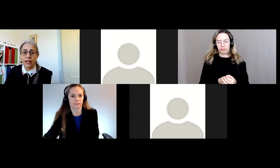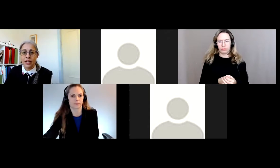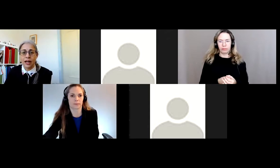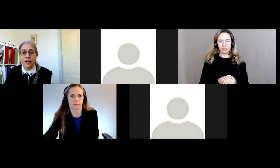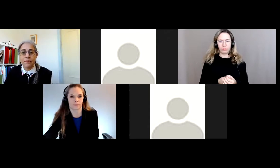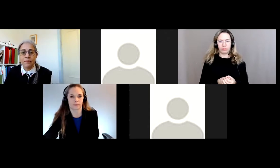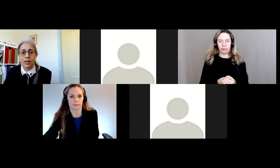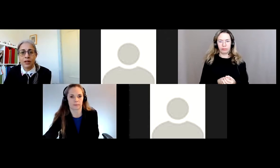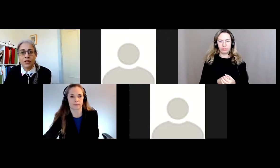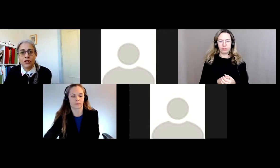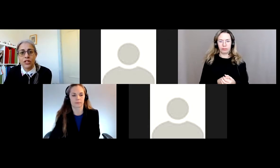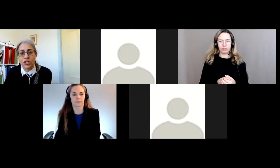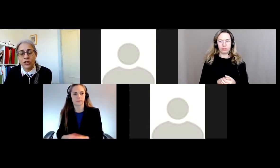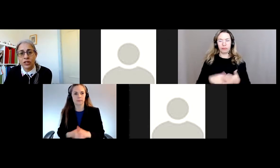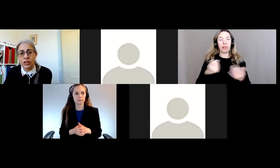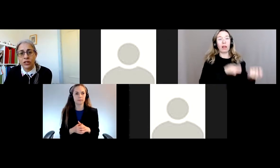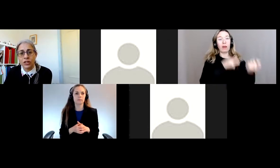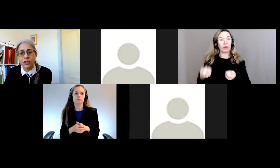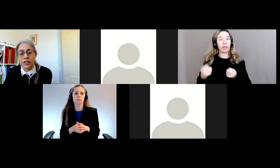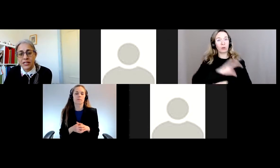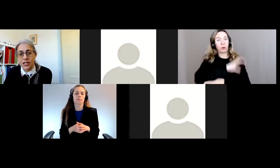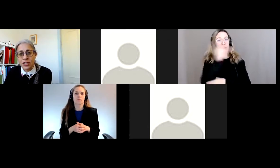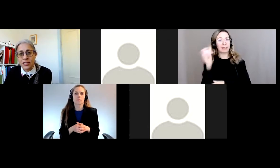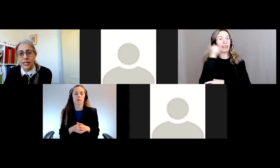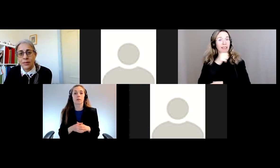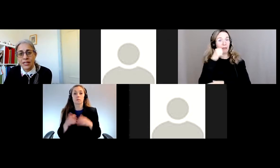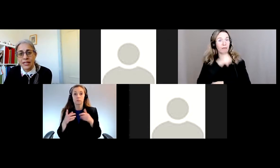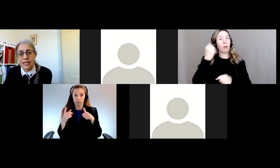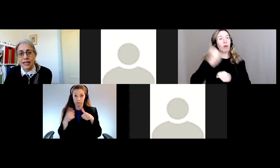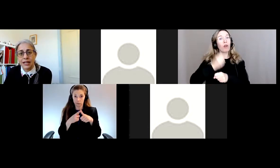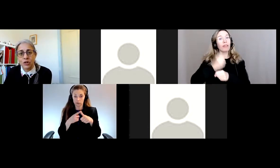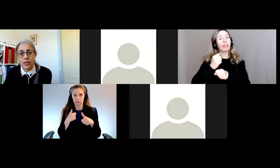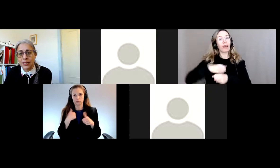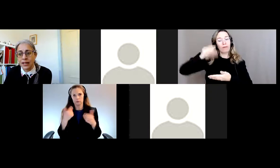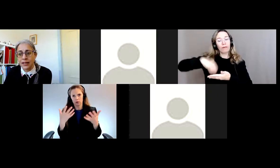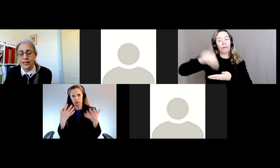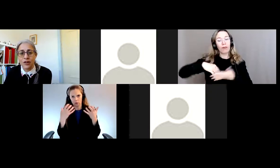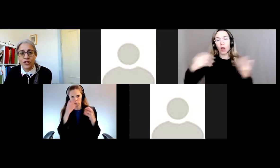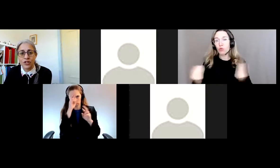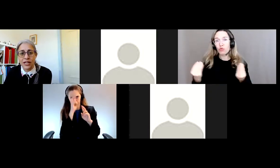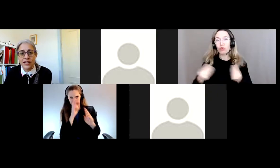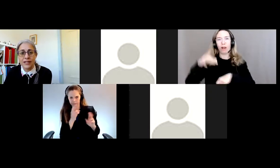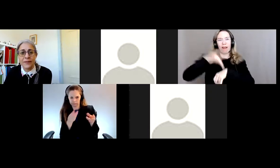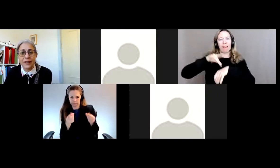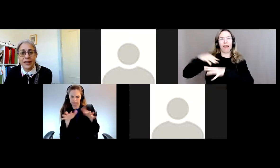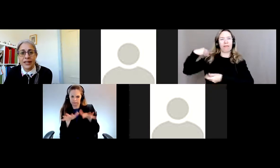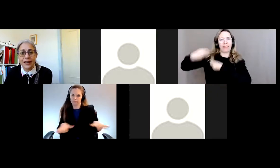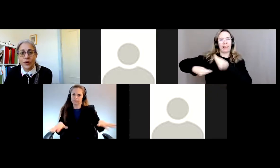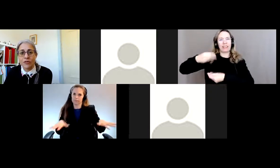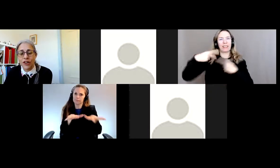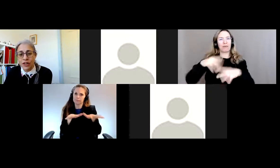travail de la Fondation canadienne des femmes se déroule en terres traditionnelles